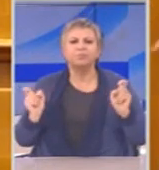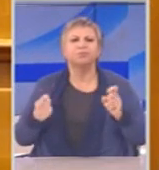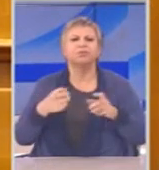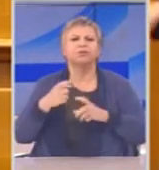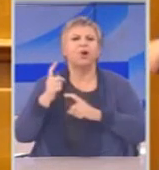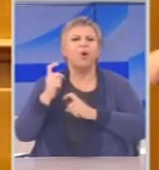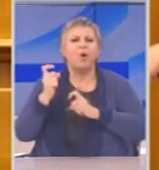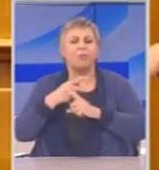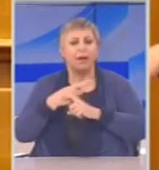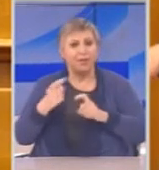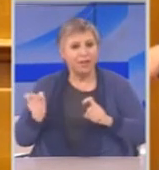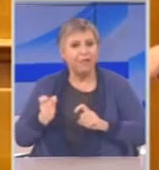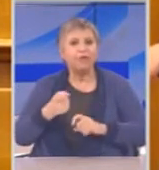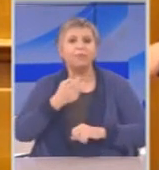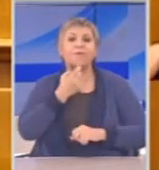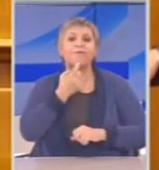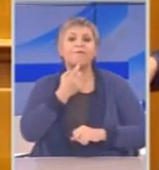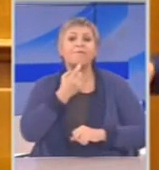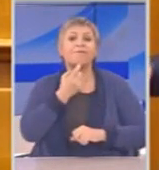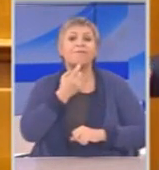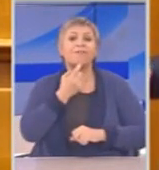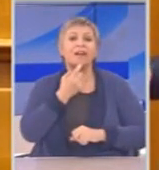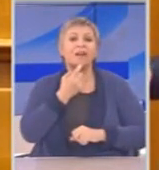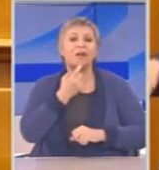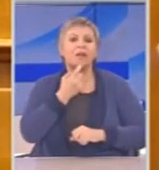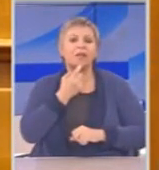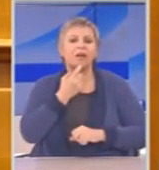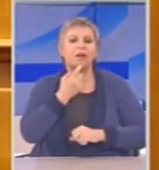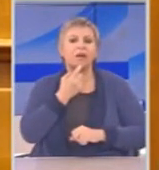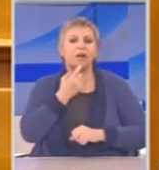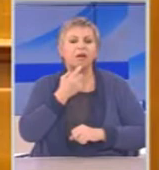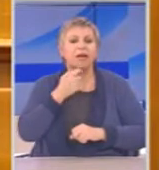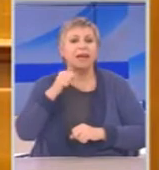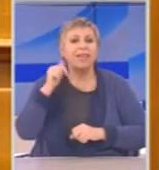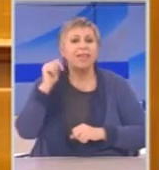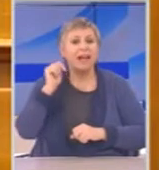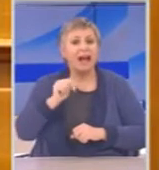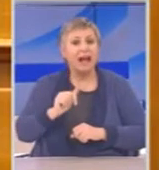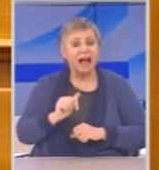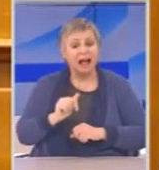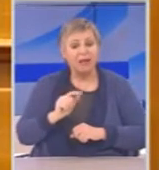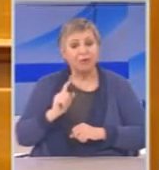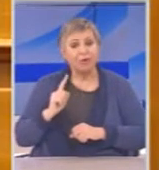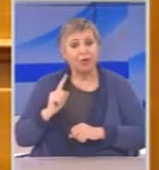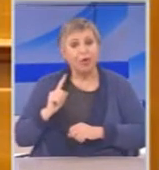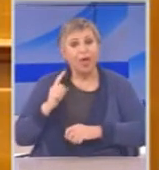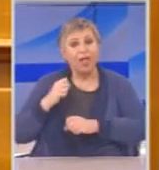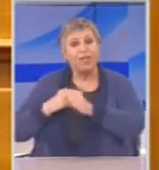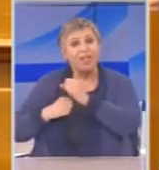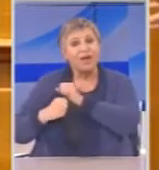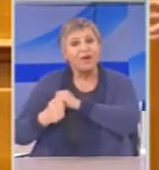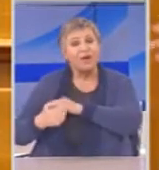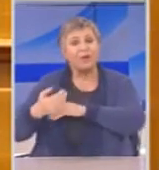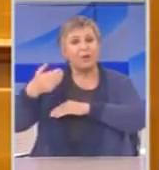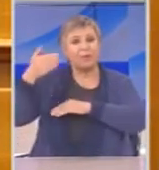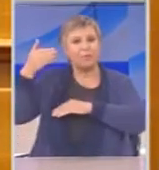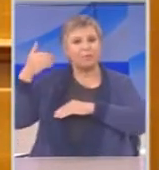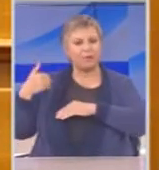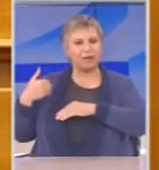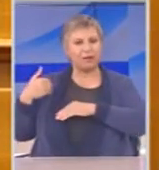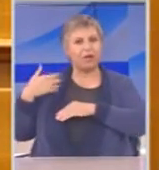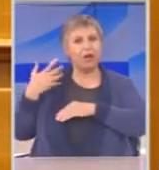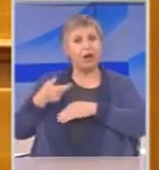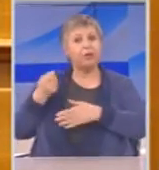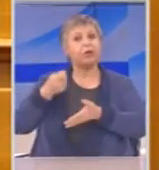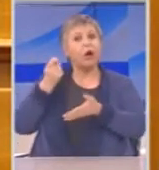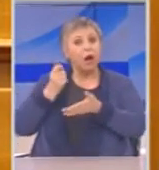50% του κόσμου ακριβώς ένα χρόνο πριν άντε πόσο αυξήθηκε αυτό το